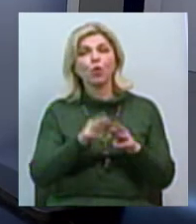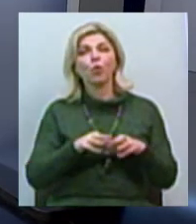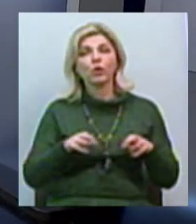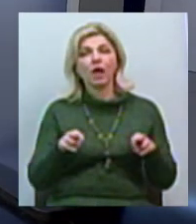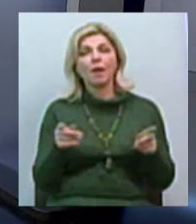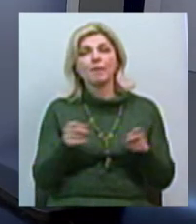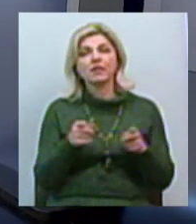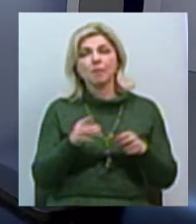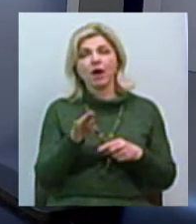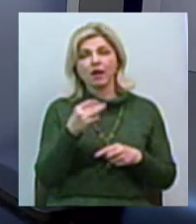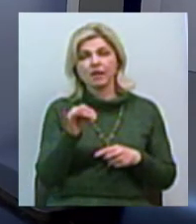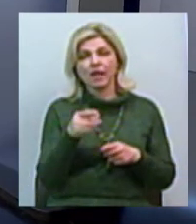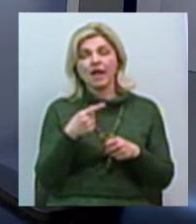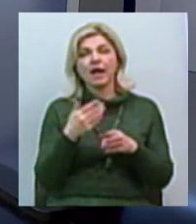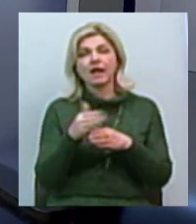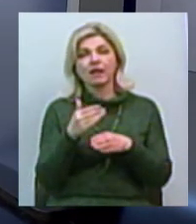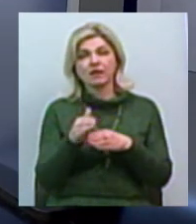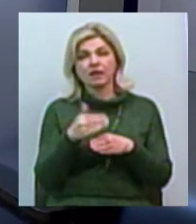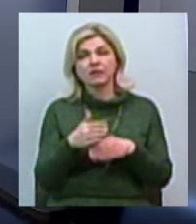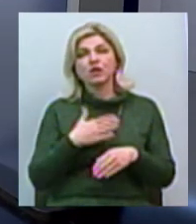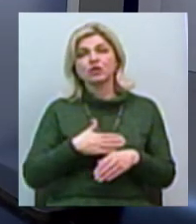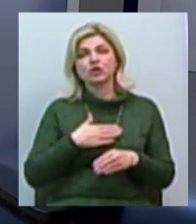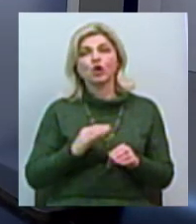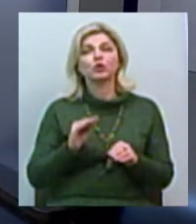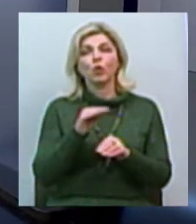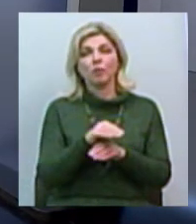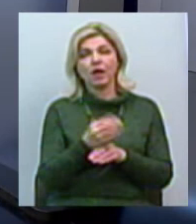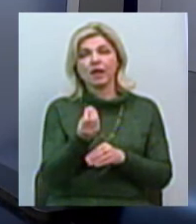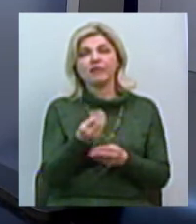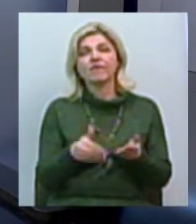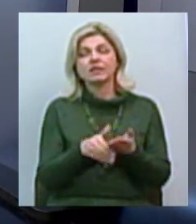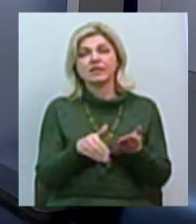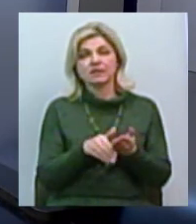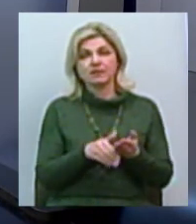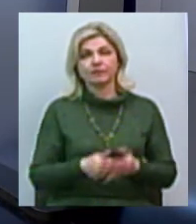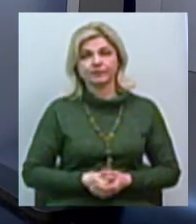багато років вийшлося, навіщо зараз додаткові інвестиції на цей проєкт?